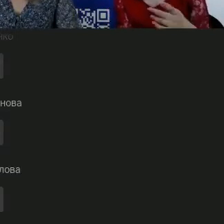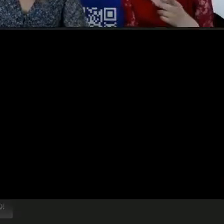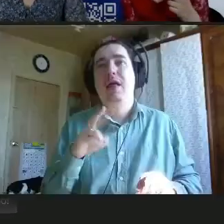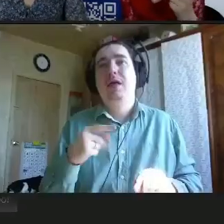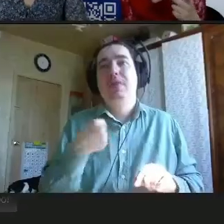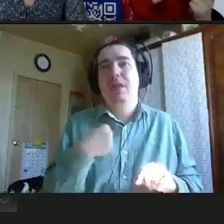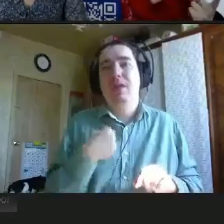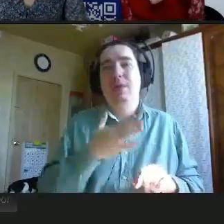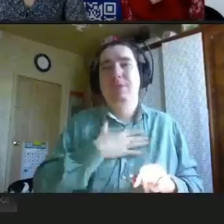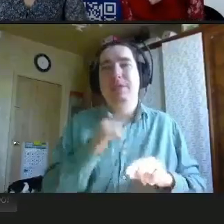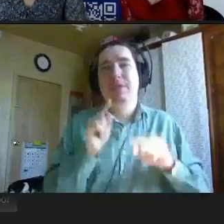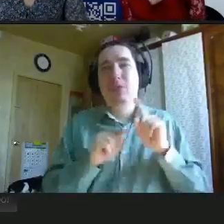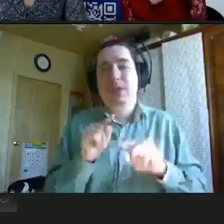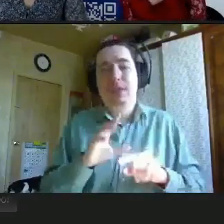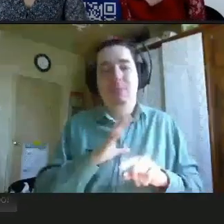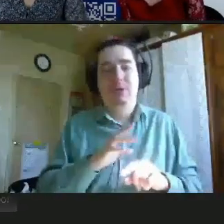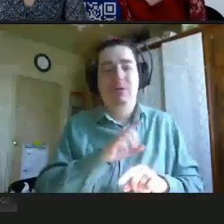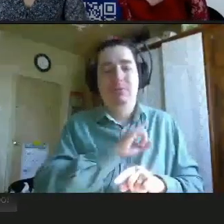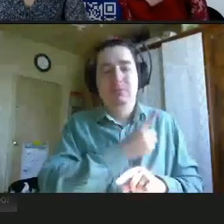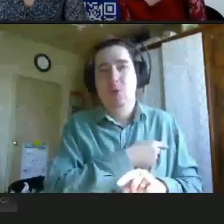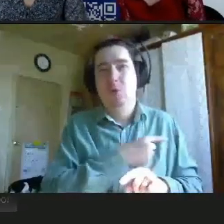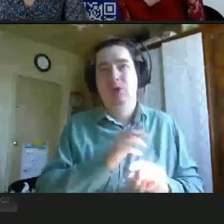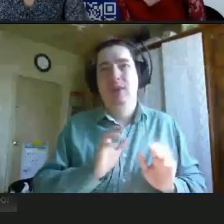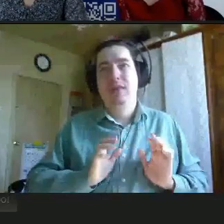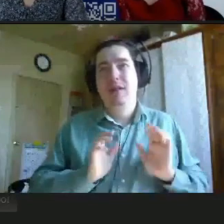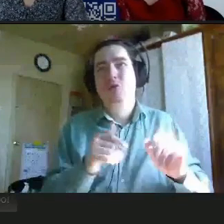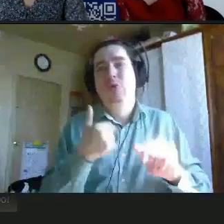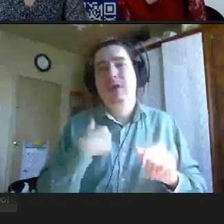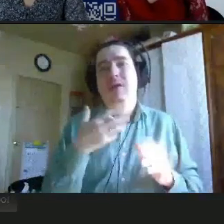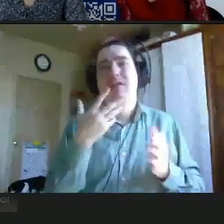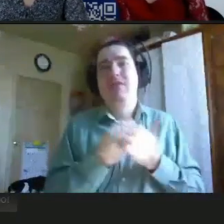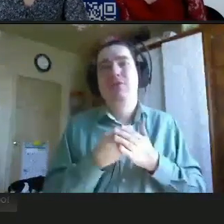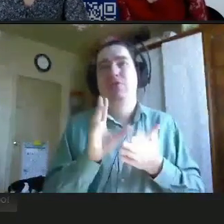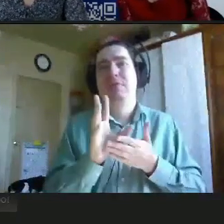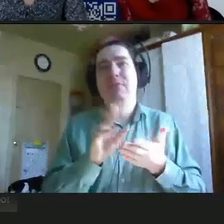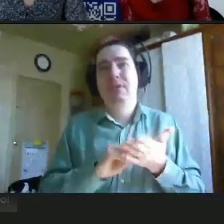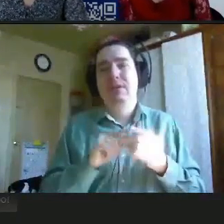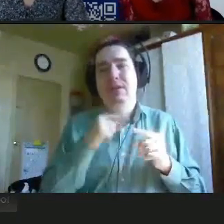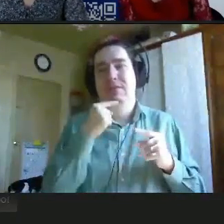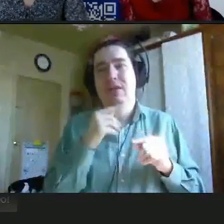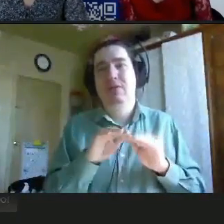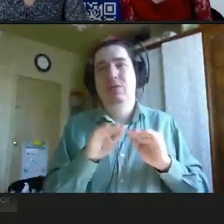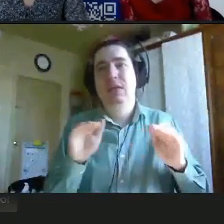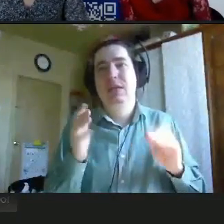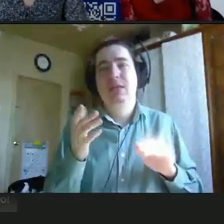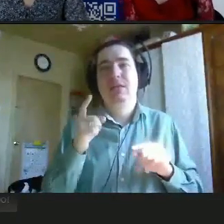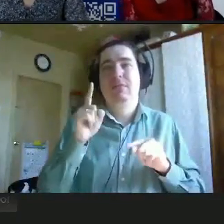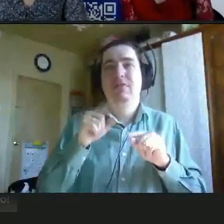я была одна девочка с инвалидностью на 120 человек, сейчас на 100,